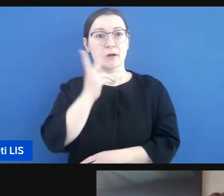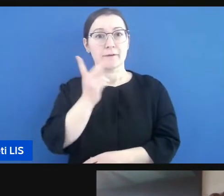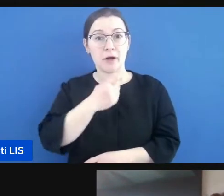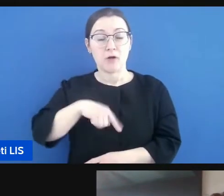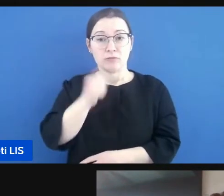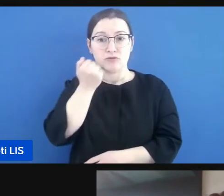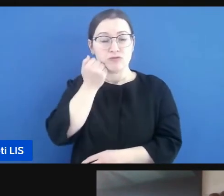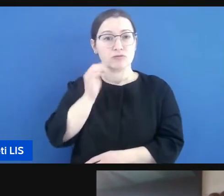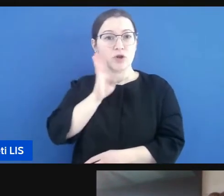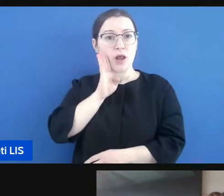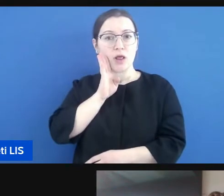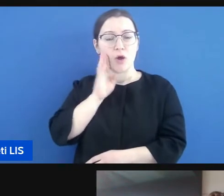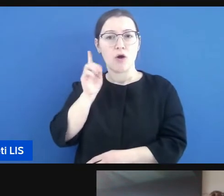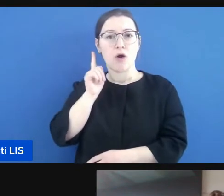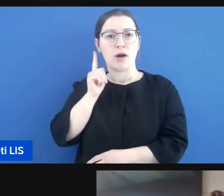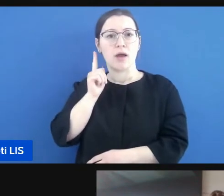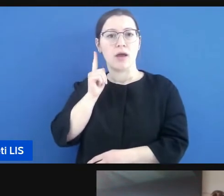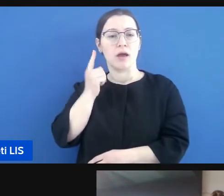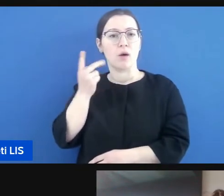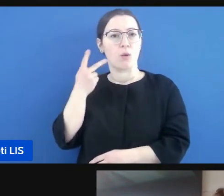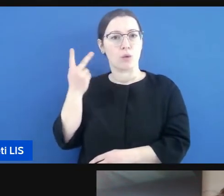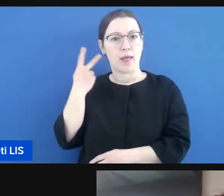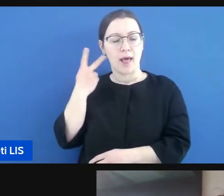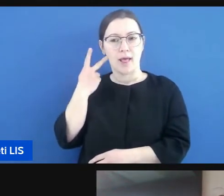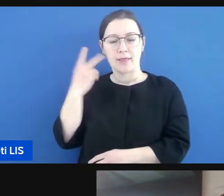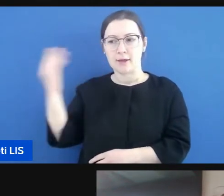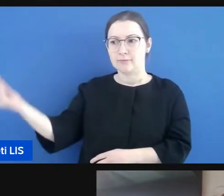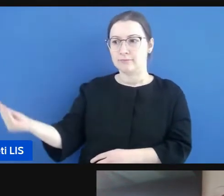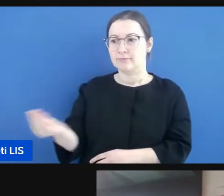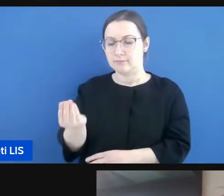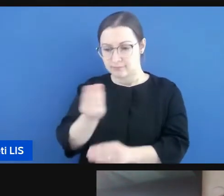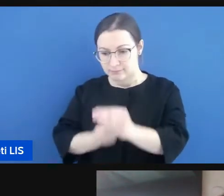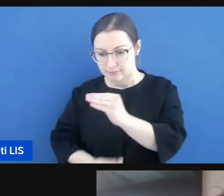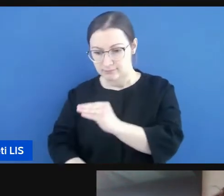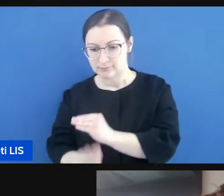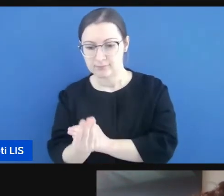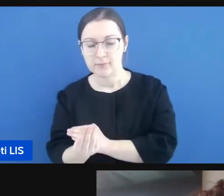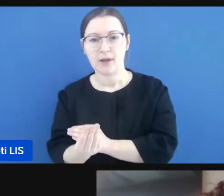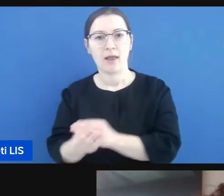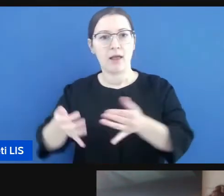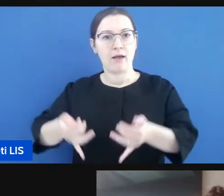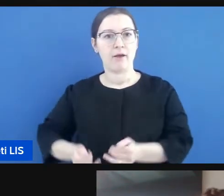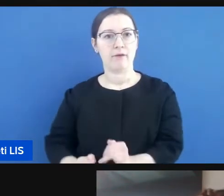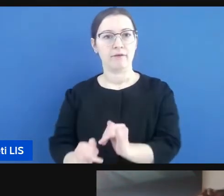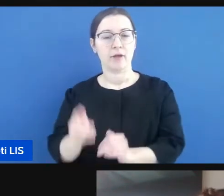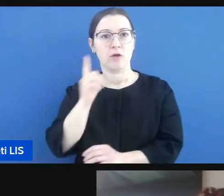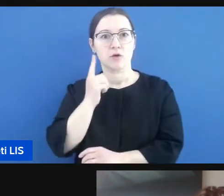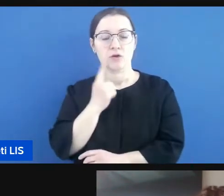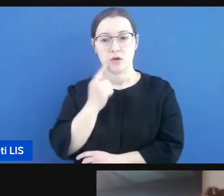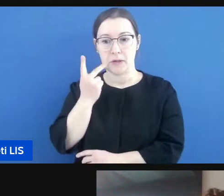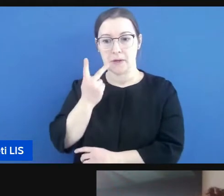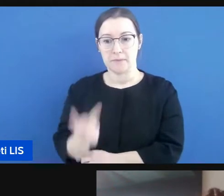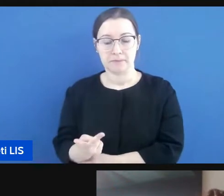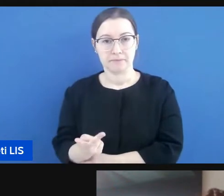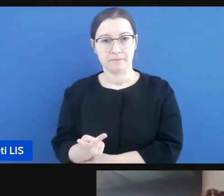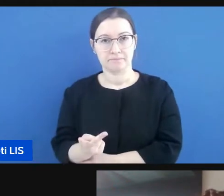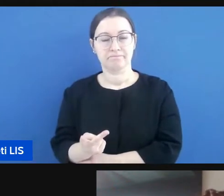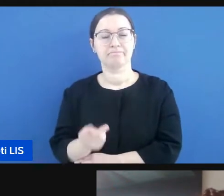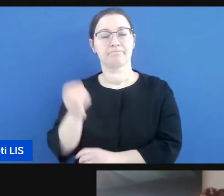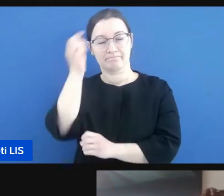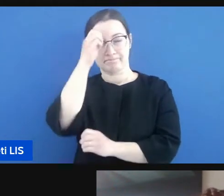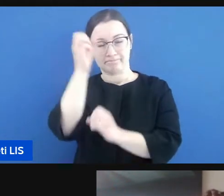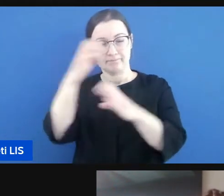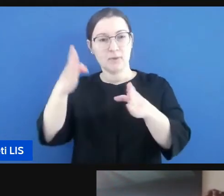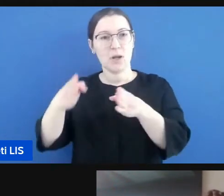figlio sordo e quindi credo che se un percorso di